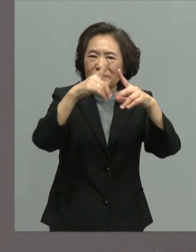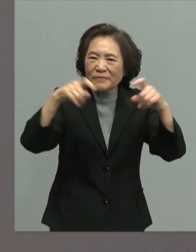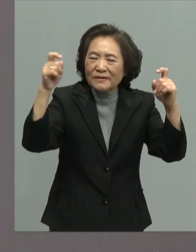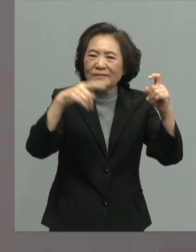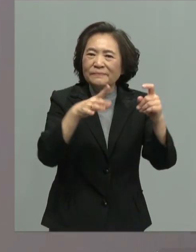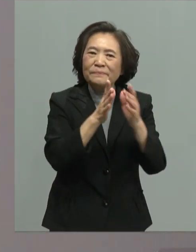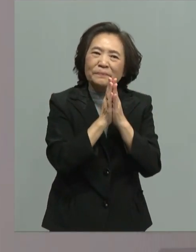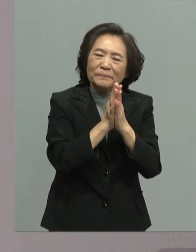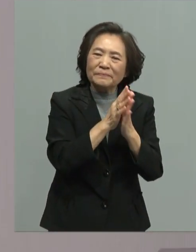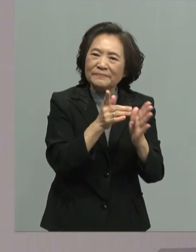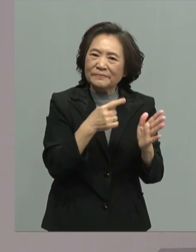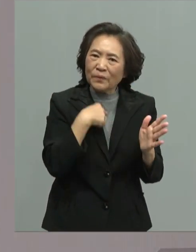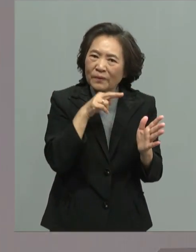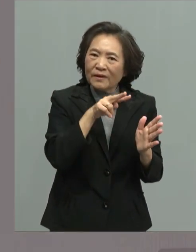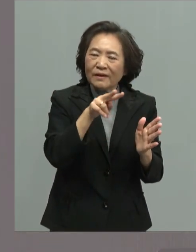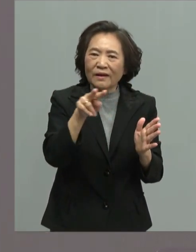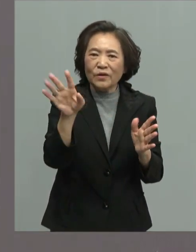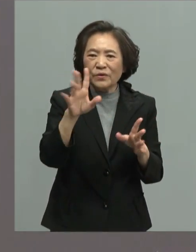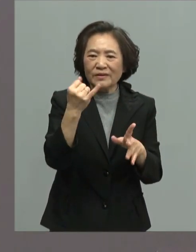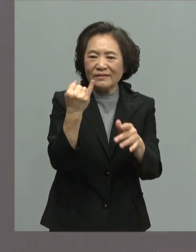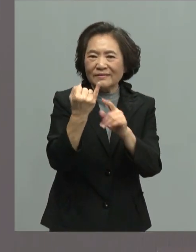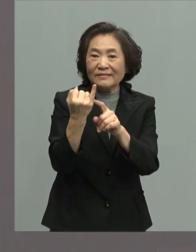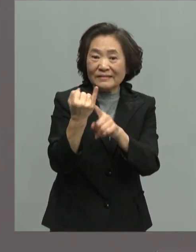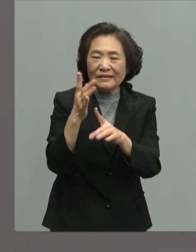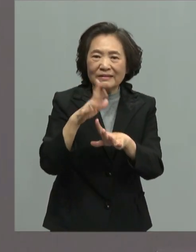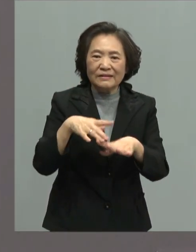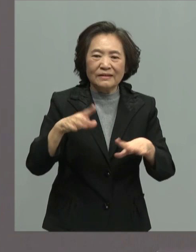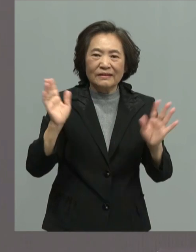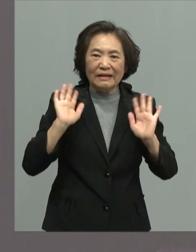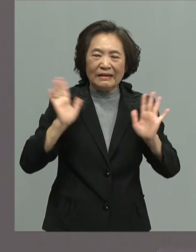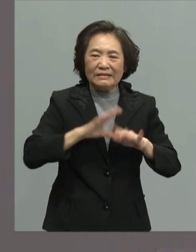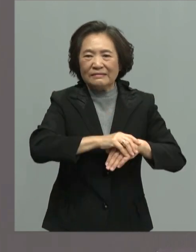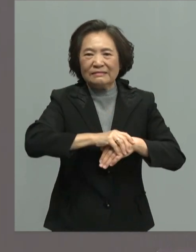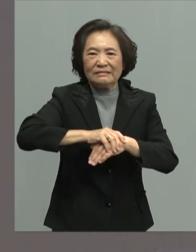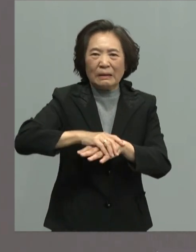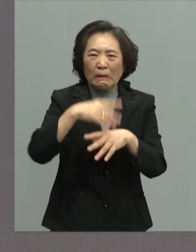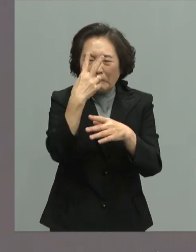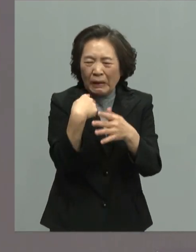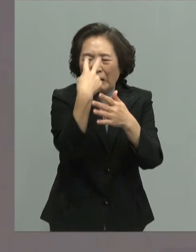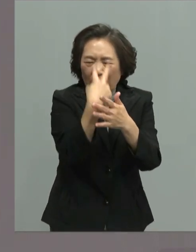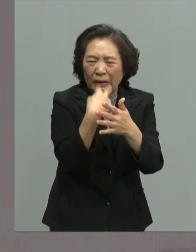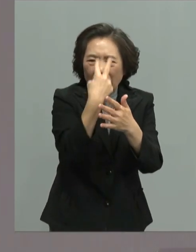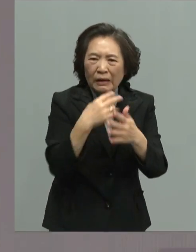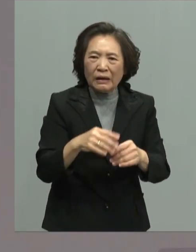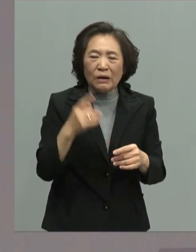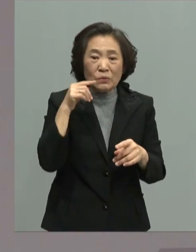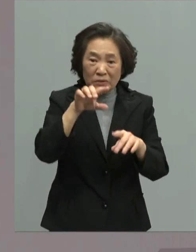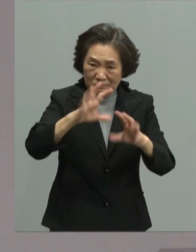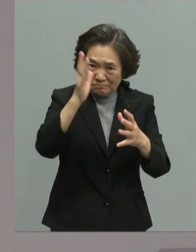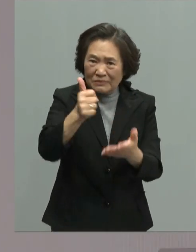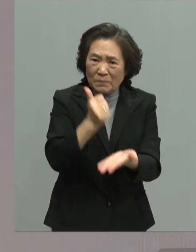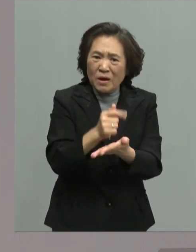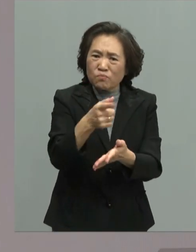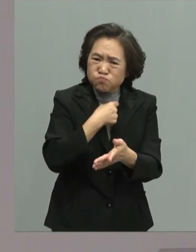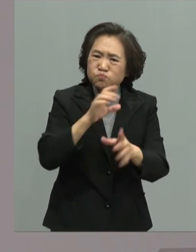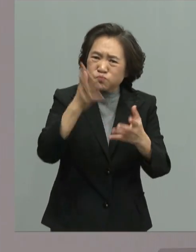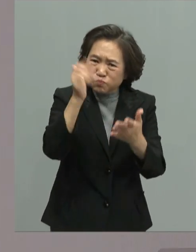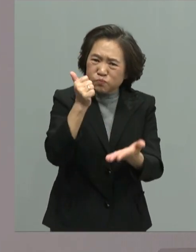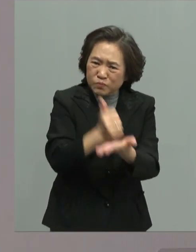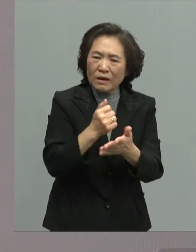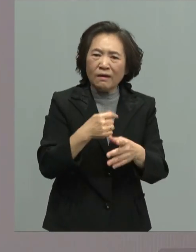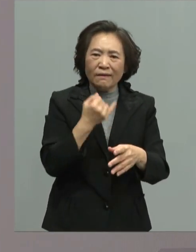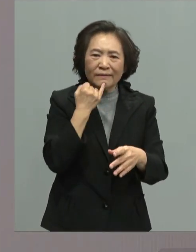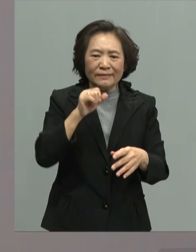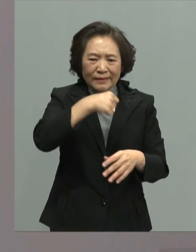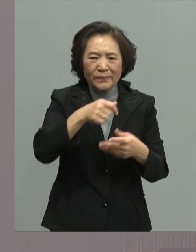看到了太太带孩子面膝面膝说你要这条总统这可以够拨和